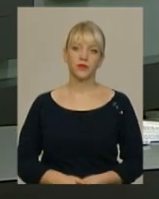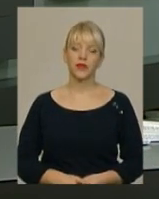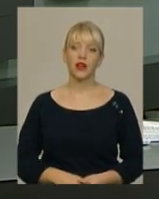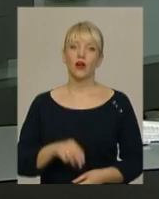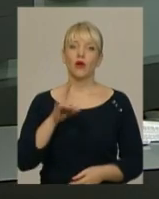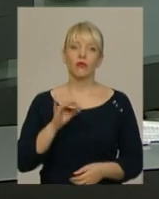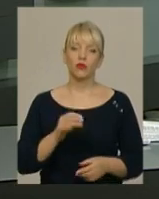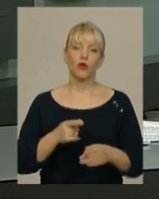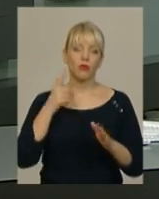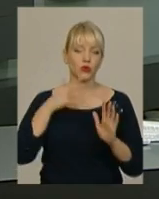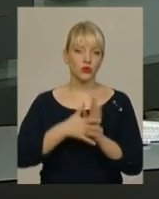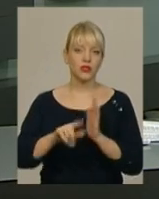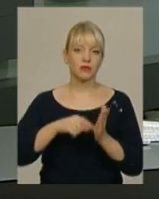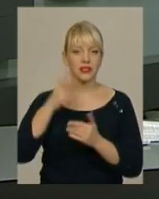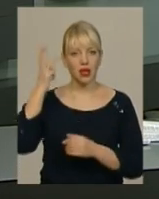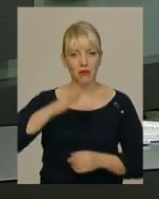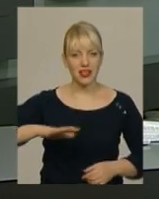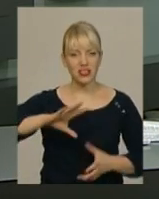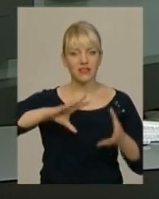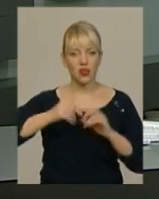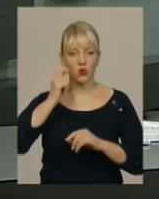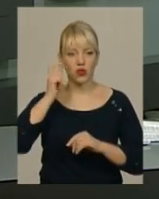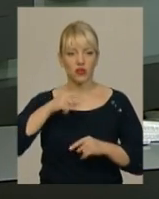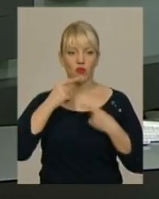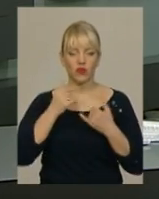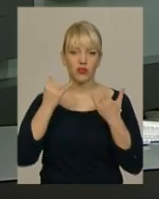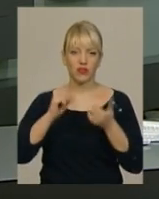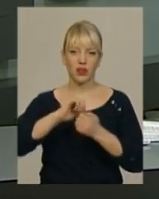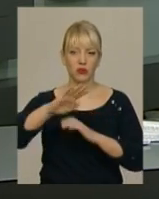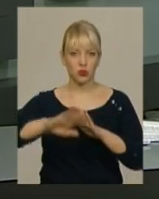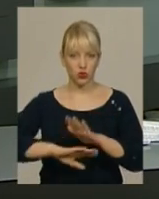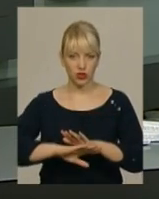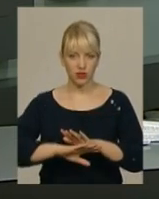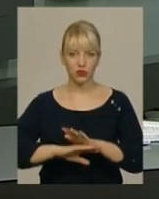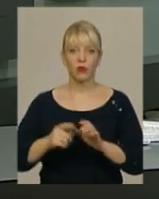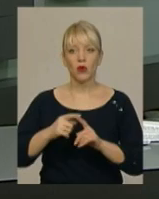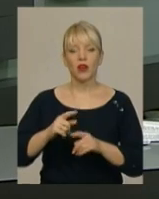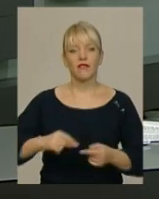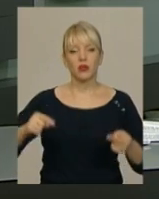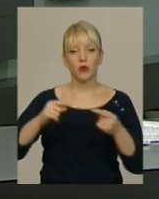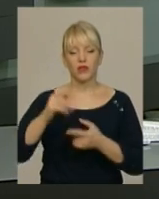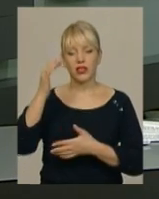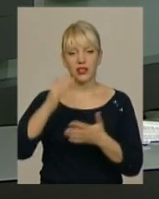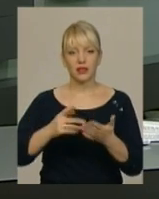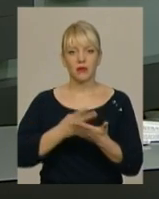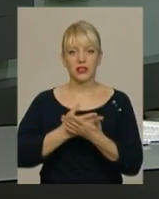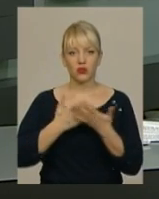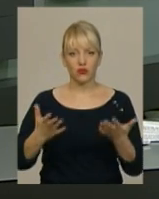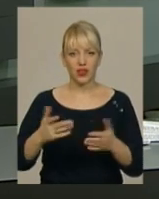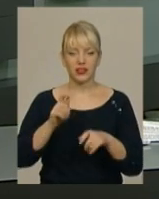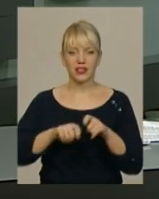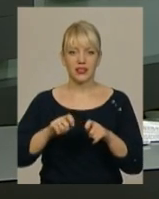Про прозорість міст Хмельниччини та всієї України говорили сьогодні у Кам'янці-Подільському. Відповідний рейтинг презентували експерти